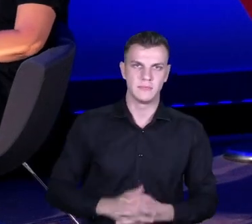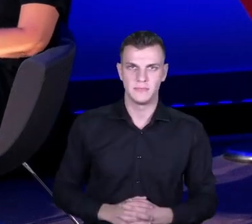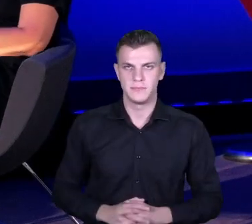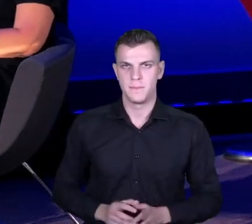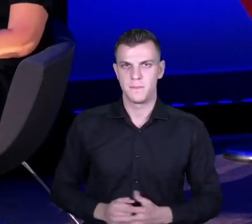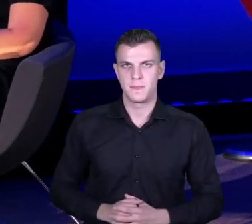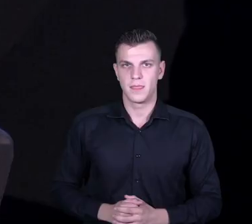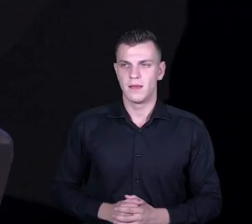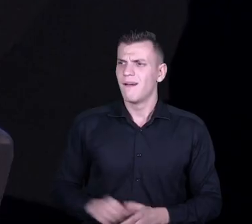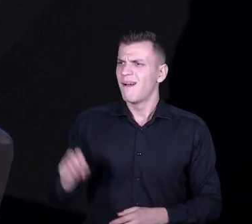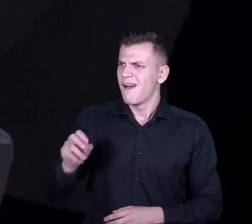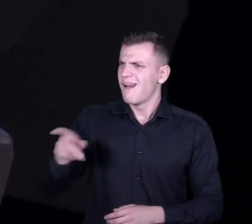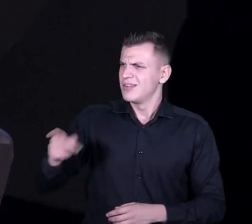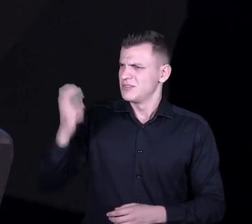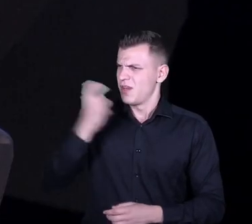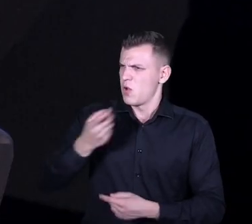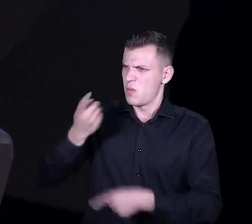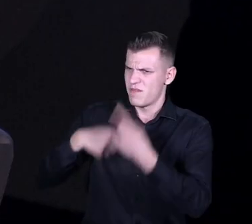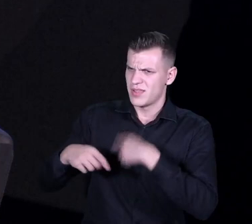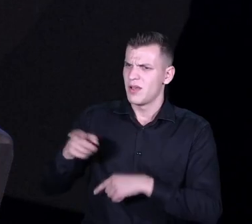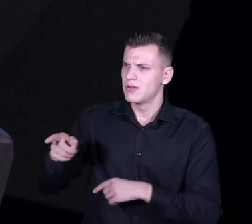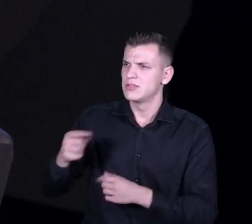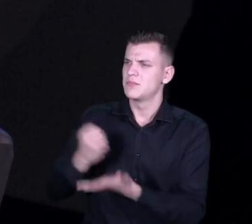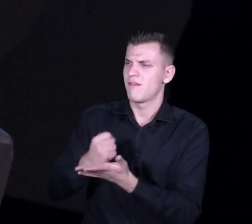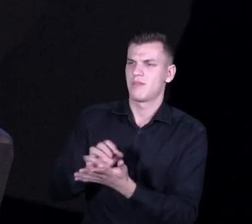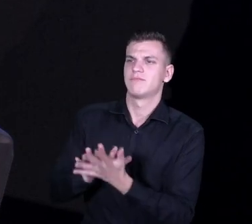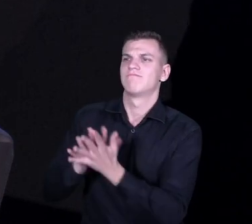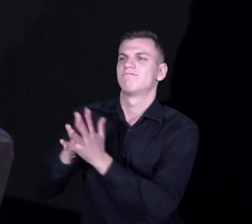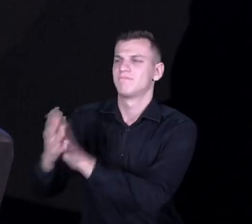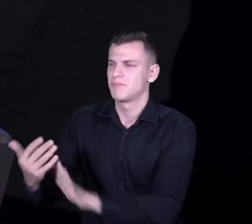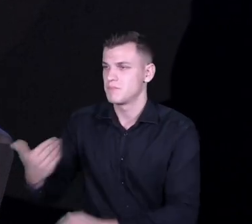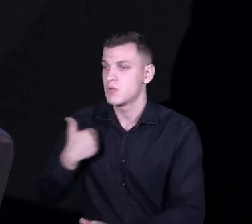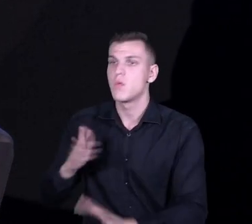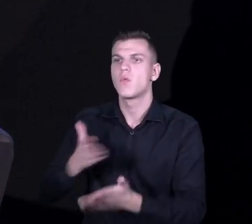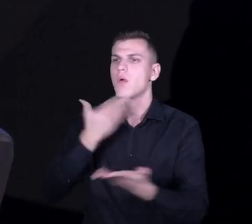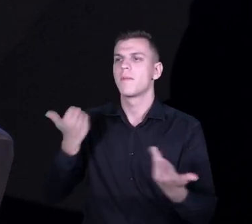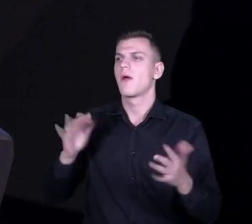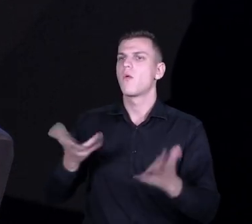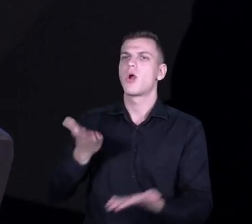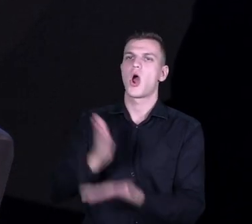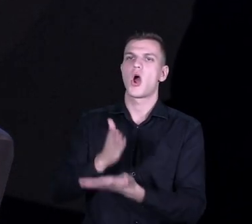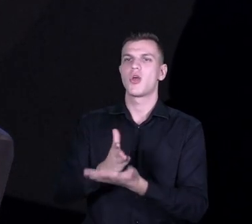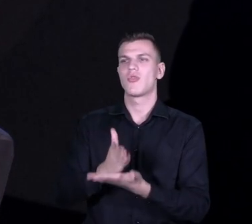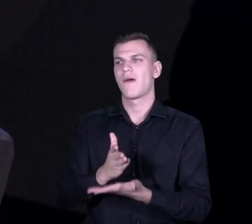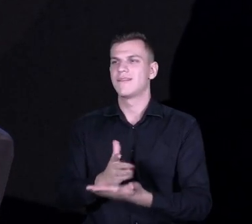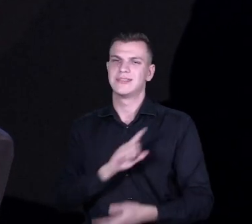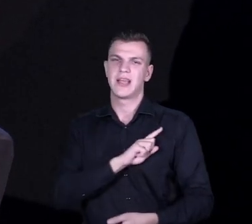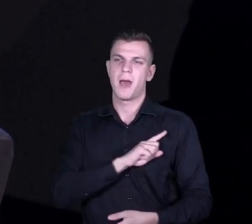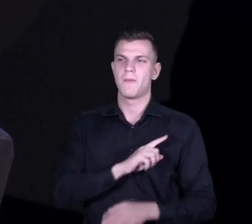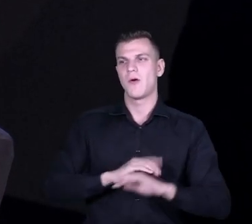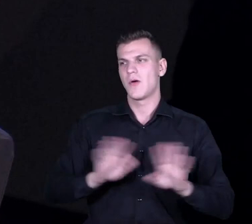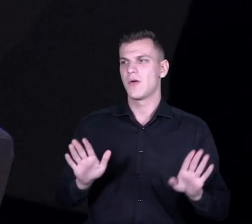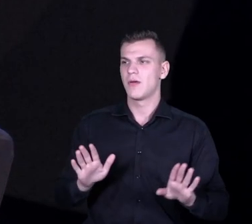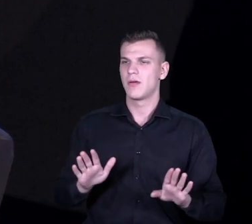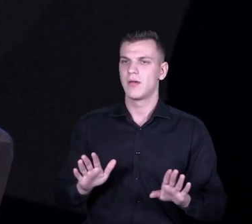No tak, bo bardzo ciekawe, że pokazałeś ten proces, tak, że to też jest tak, że nikt nie przychodzi gotowy i bez żadnych błędów i może popełniać różne